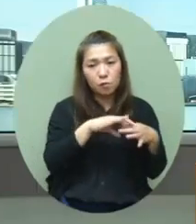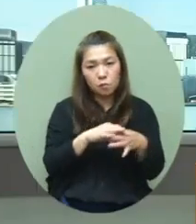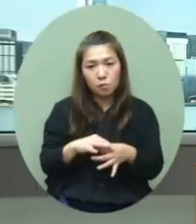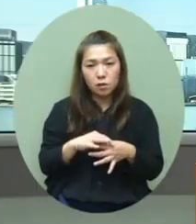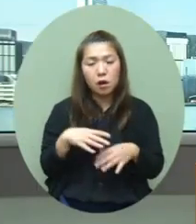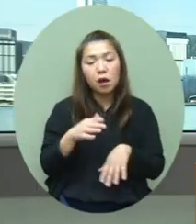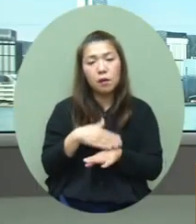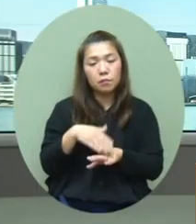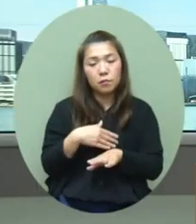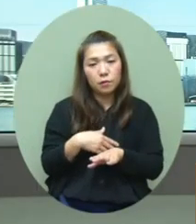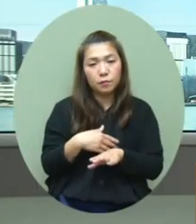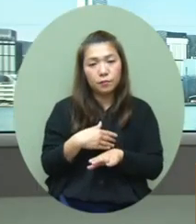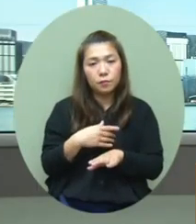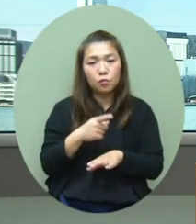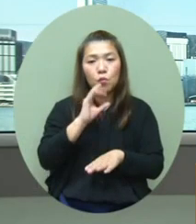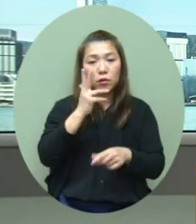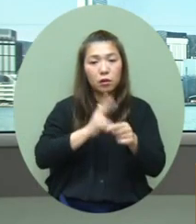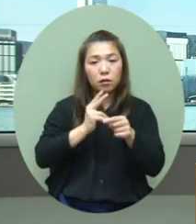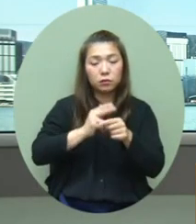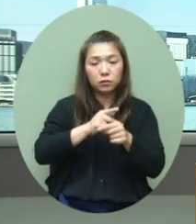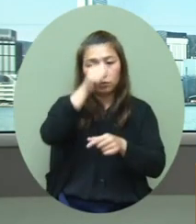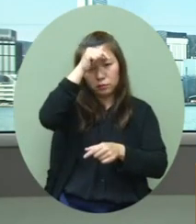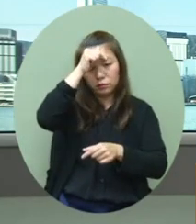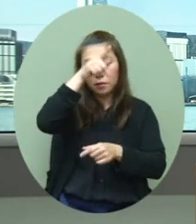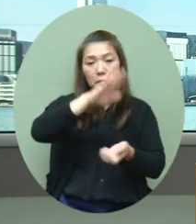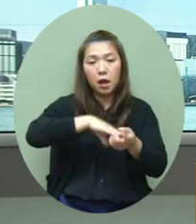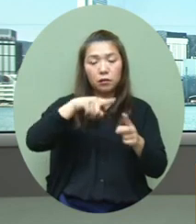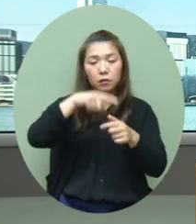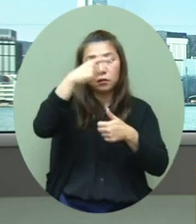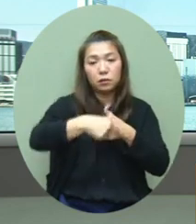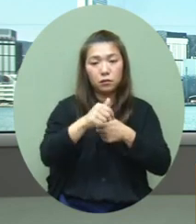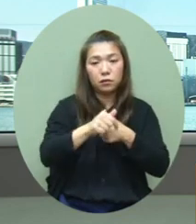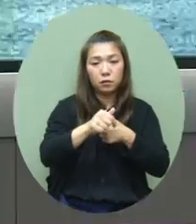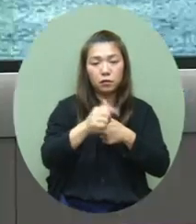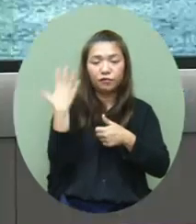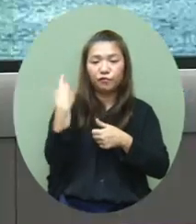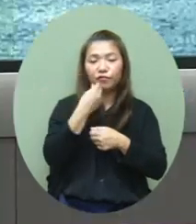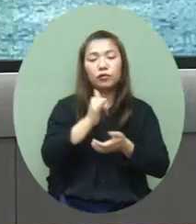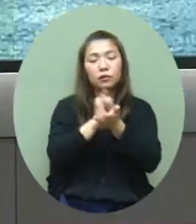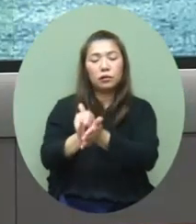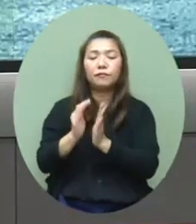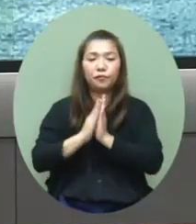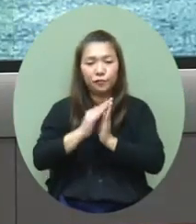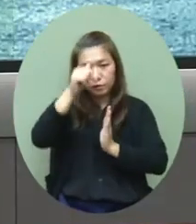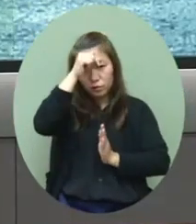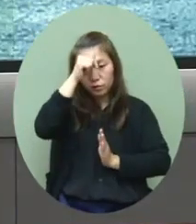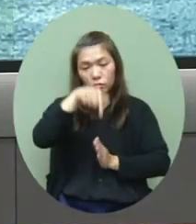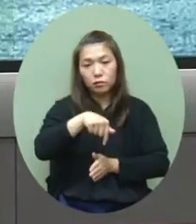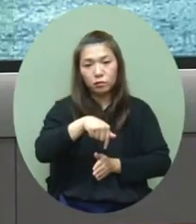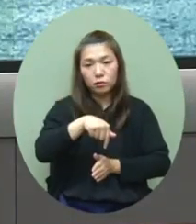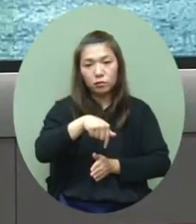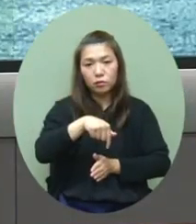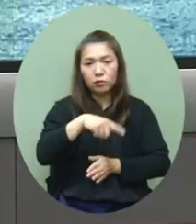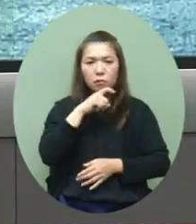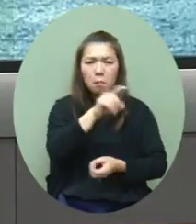剛剛所說的在黃大仙醫院那位病人現在曾經入過佛教醫院那就著那個